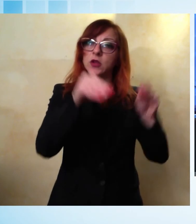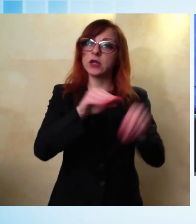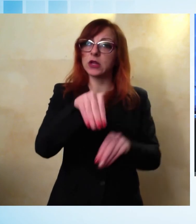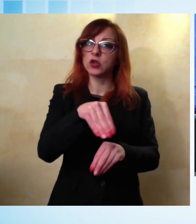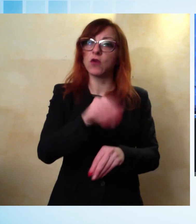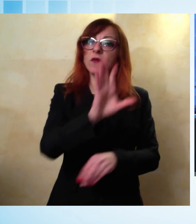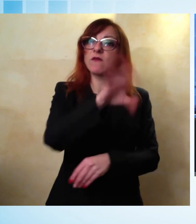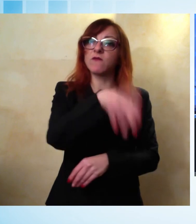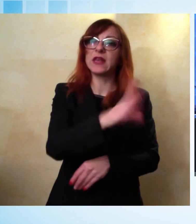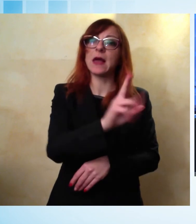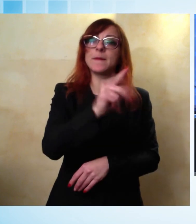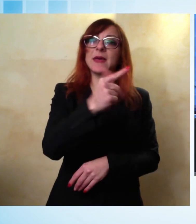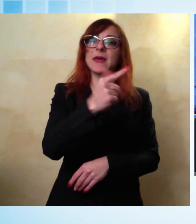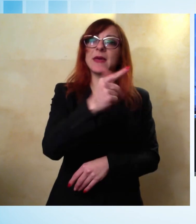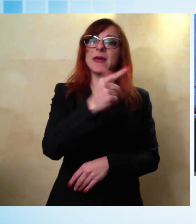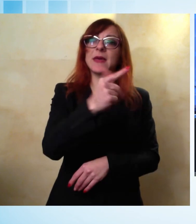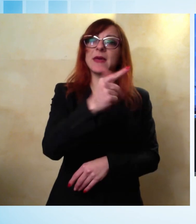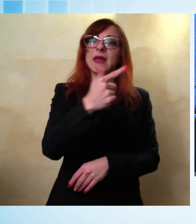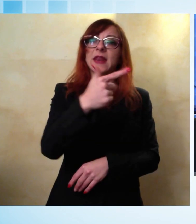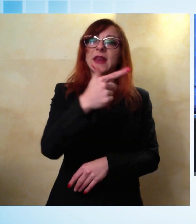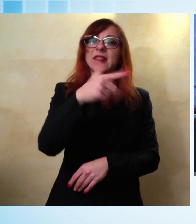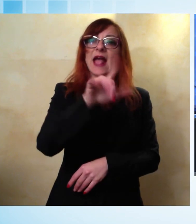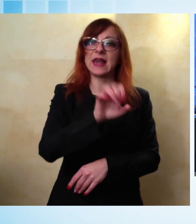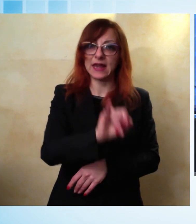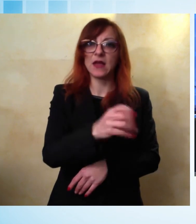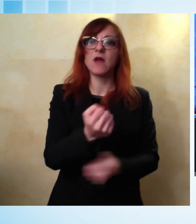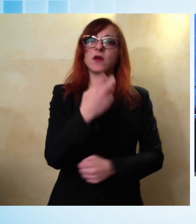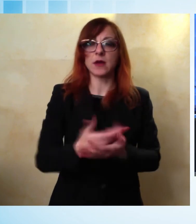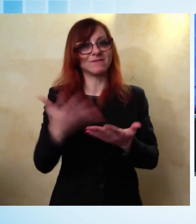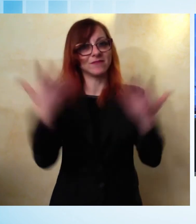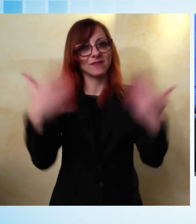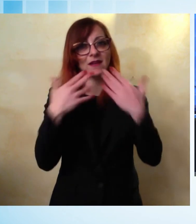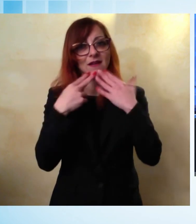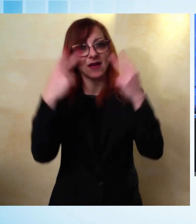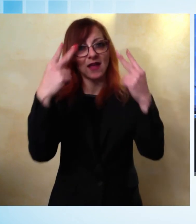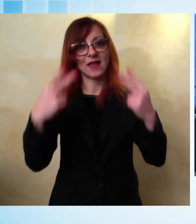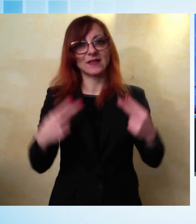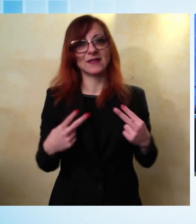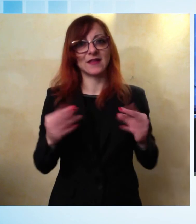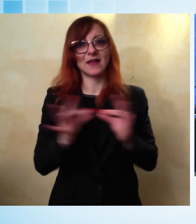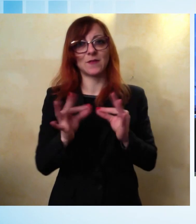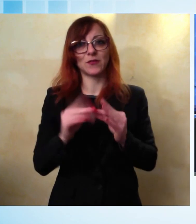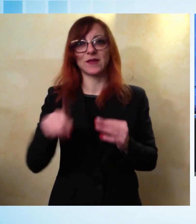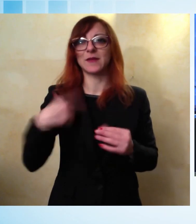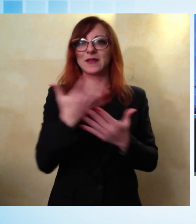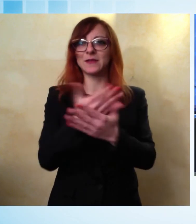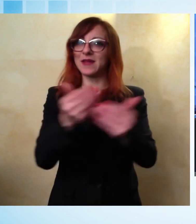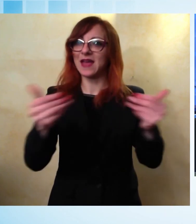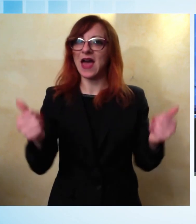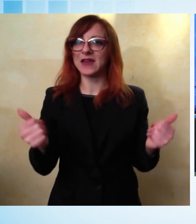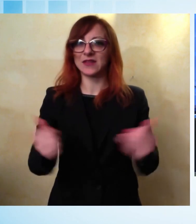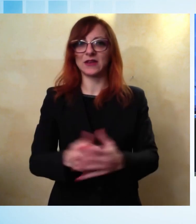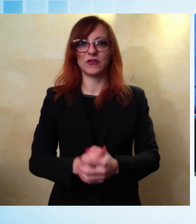E con questa notizia chiudiamo la prima parte del TG Noi, ci fermiamo qualche istante, ma torniamo tra poco con la pagina sportiva,